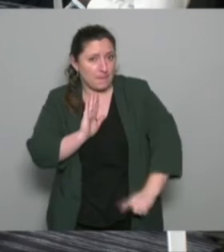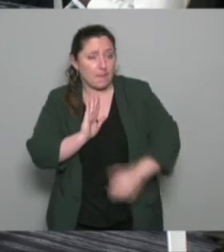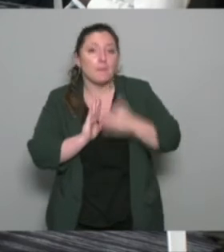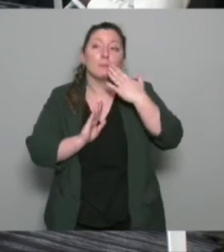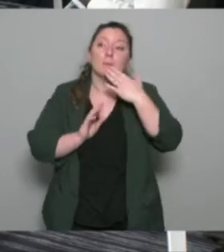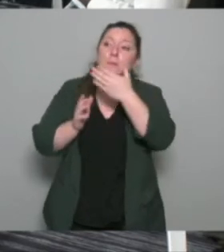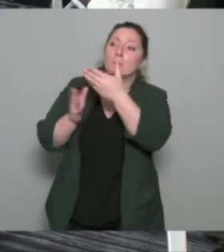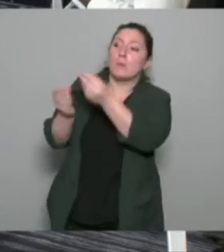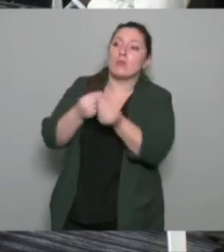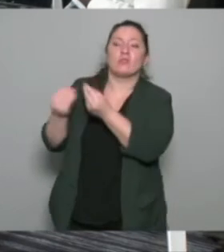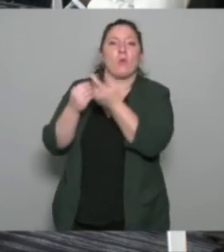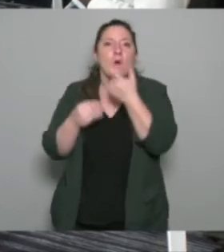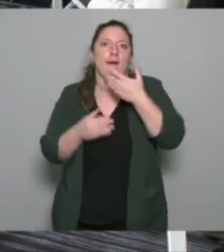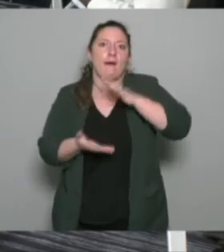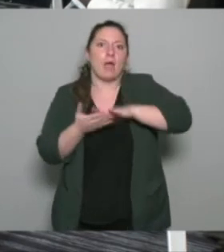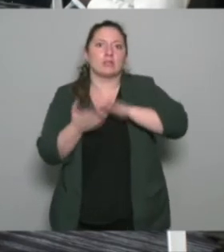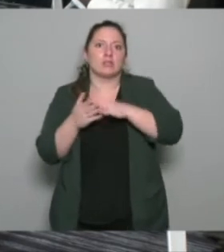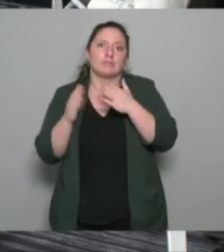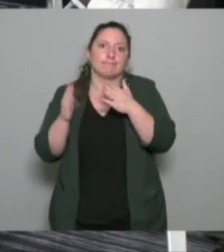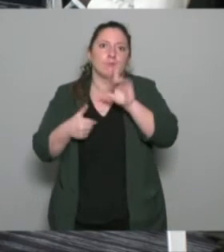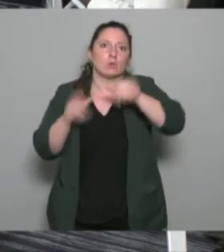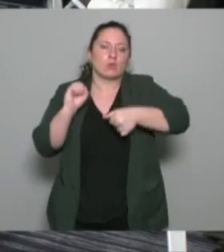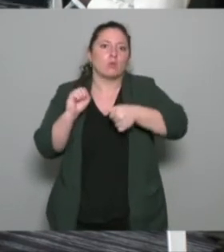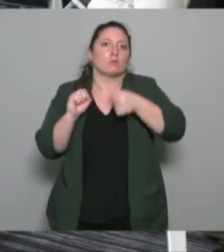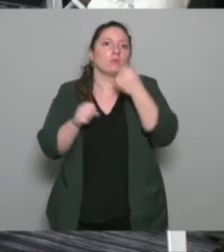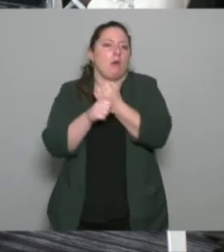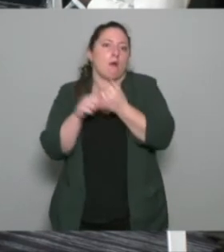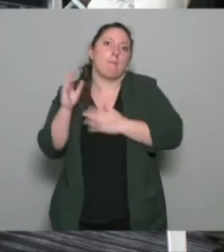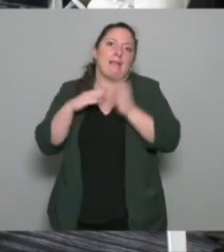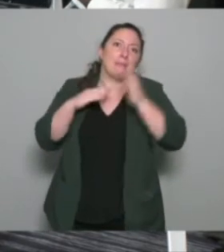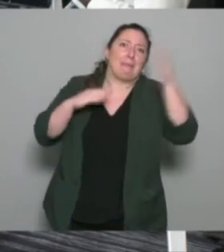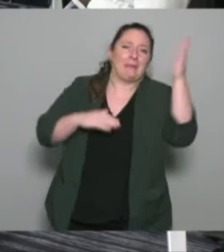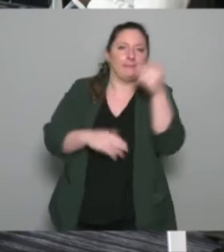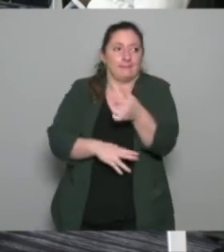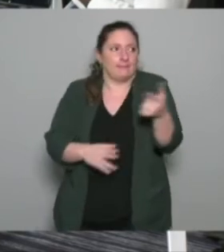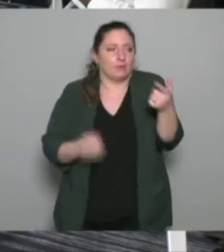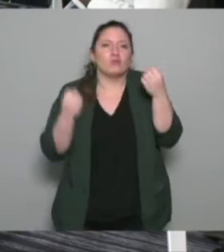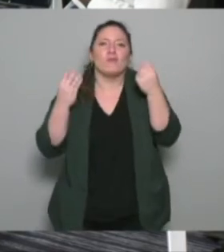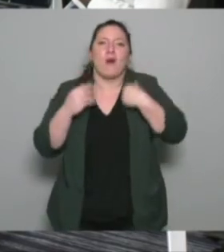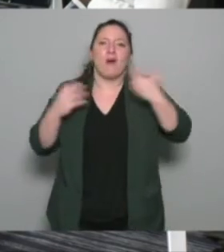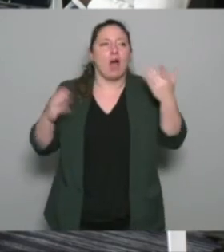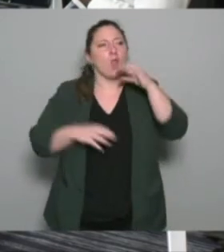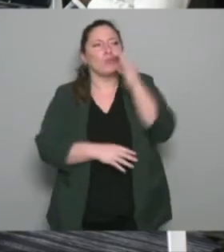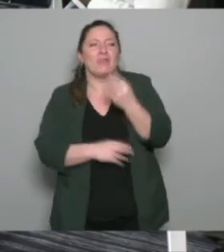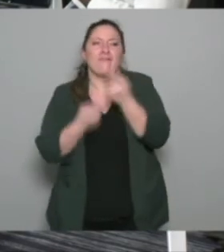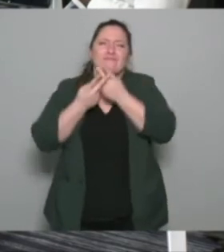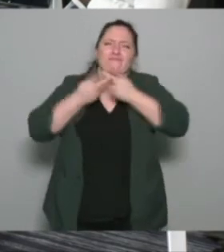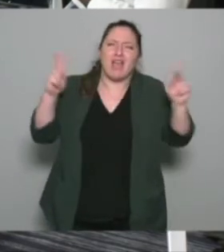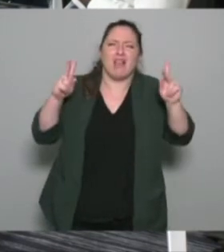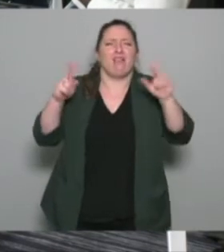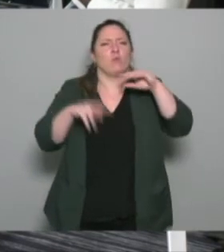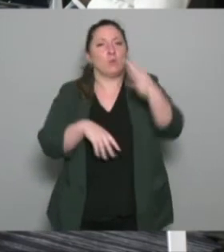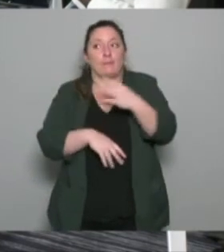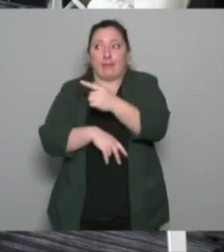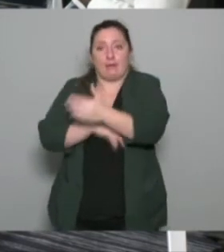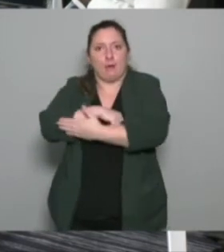vieillissantes je ne pas comment ça se passe comment on les implique là-dedans parce qu voit souvent les grandes villes le milieu rural oui mais là on aborde plus un